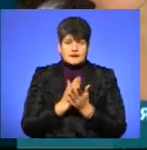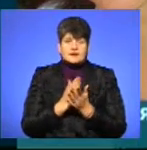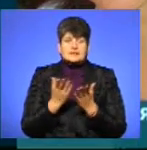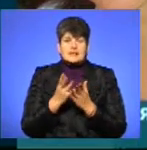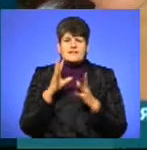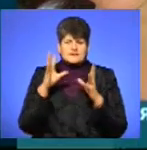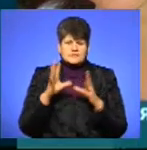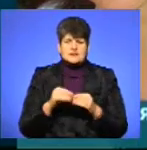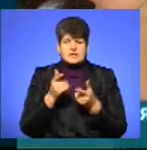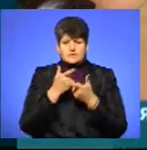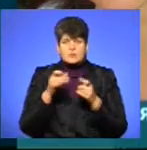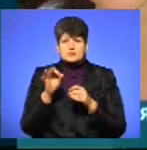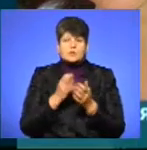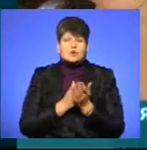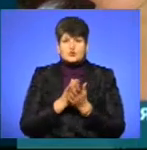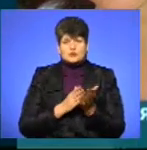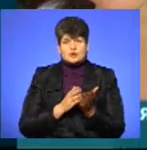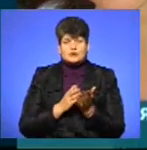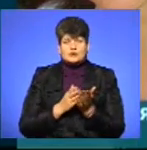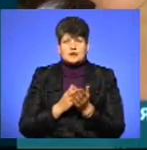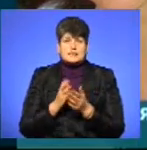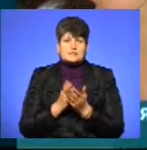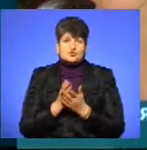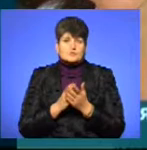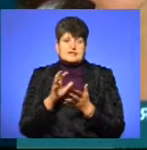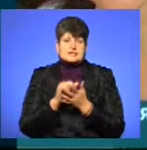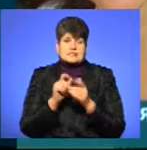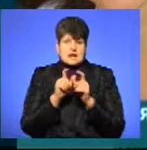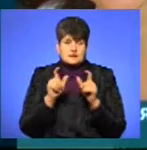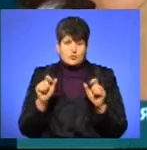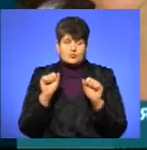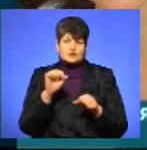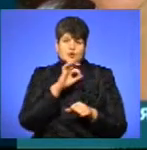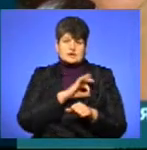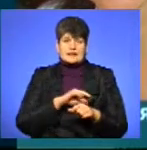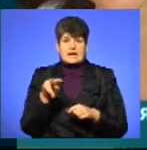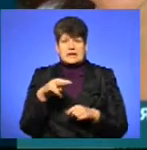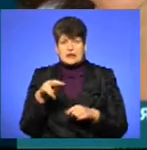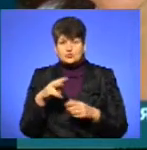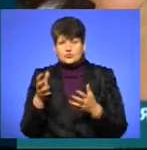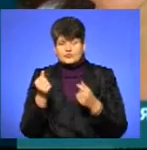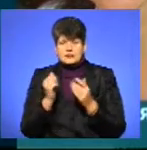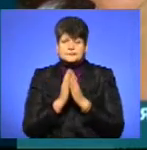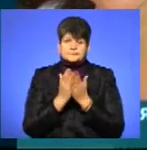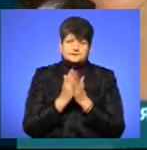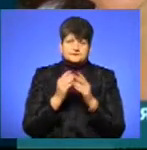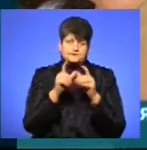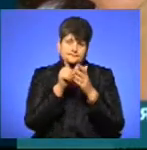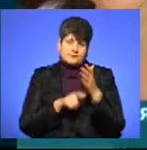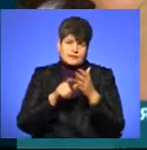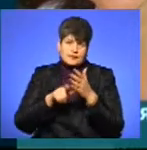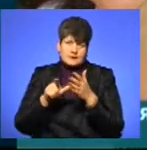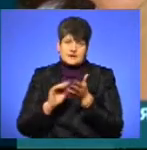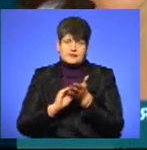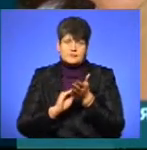вся інформація про послуги зайнятості. Вони також можуть скористатися відповідною літературою, брошурами, буклетиками, які